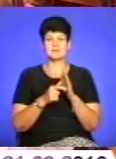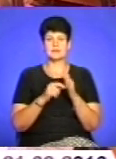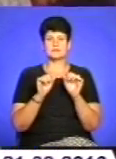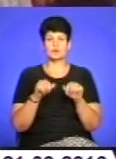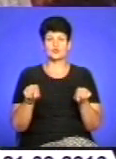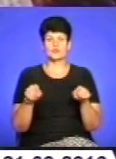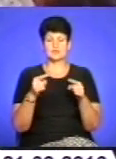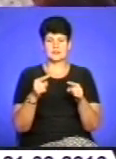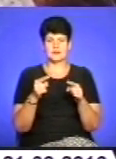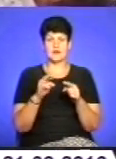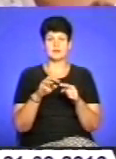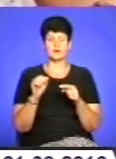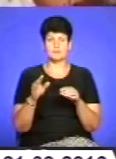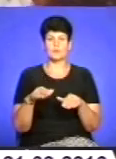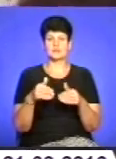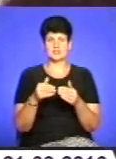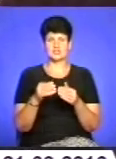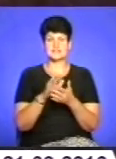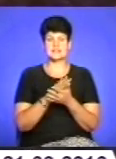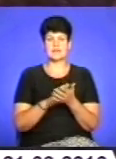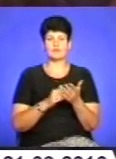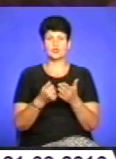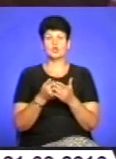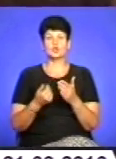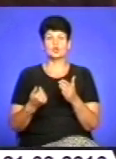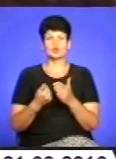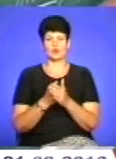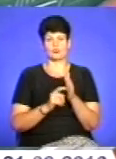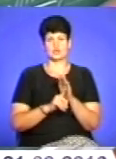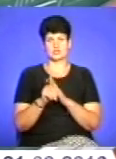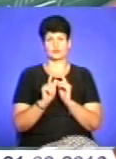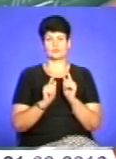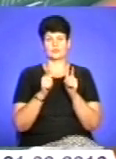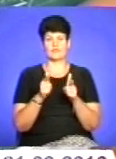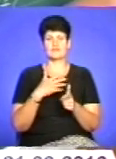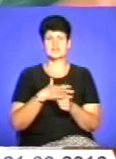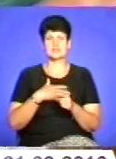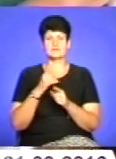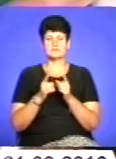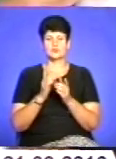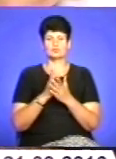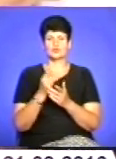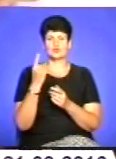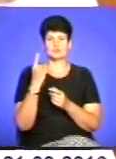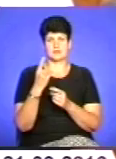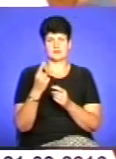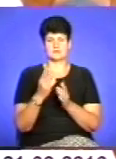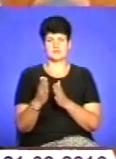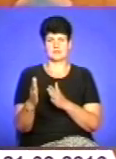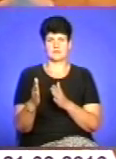створити алгоритм подачі заяв ще до початку вступної кампанії. Важливою зміною буде одна хвиля вступу.